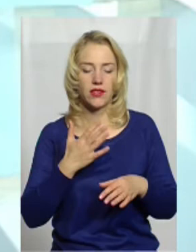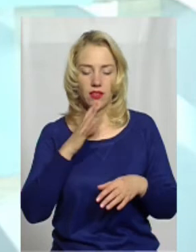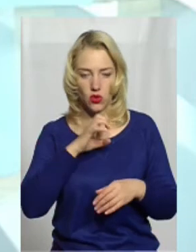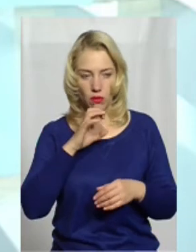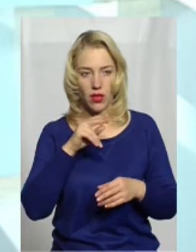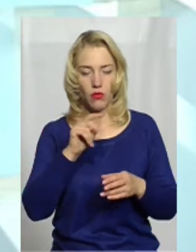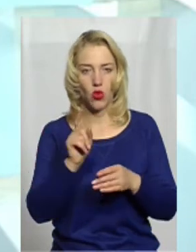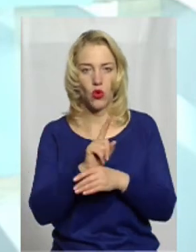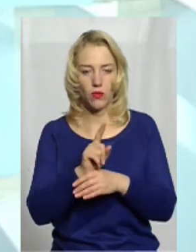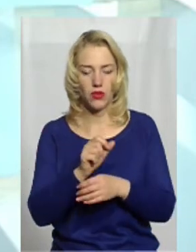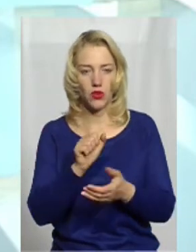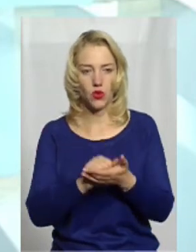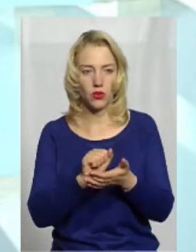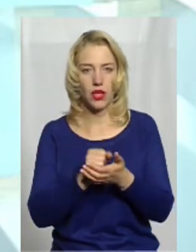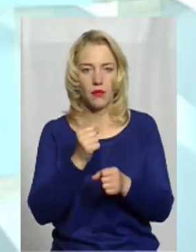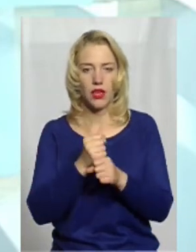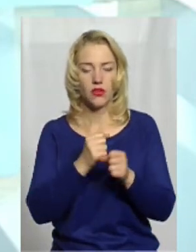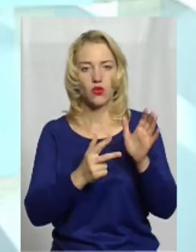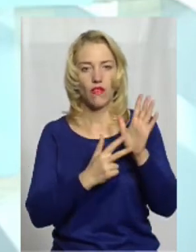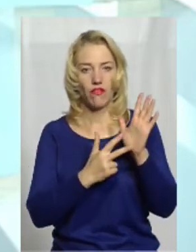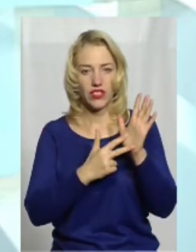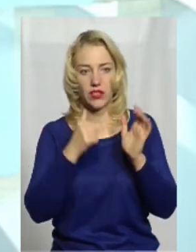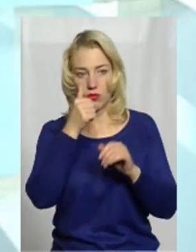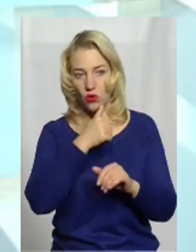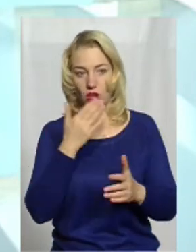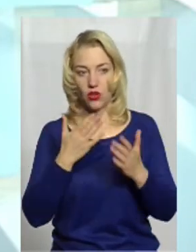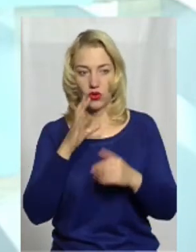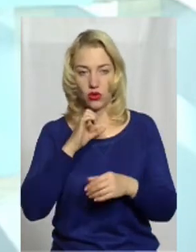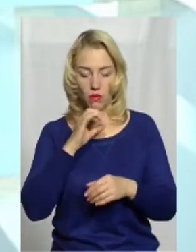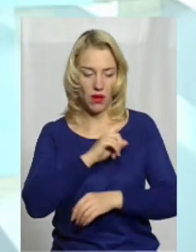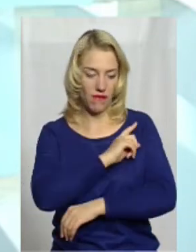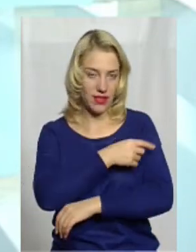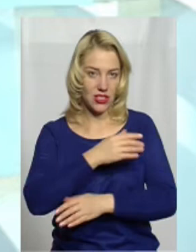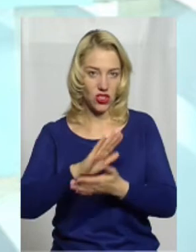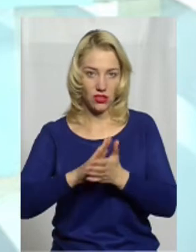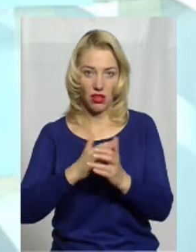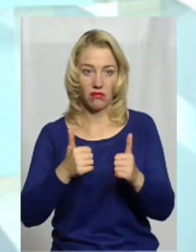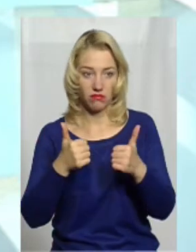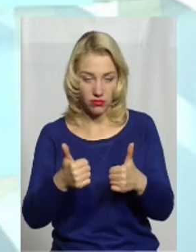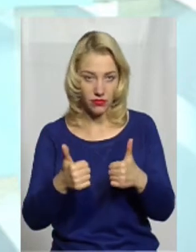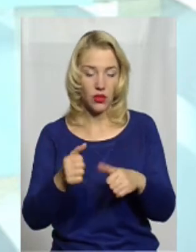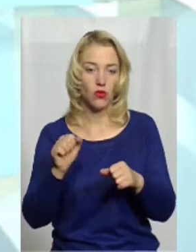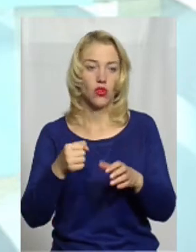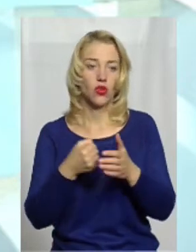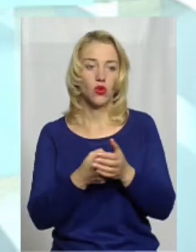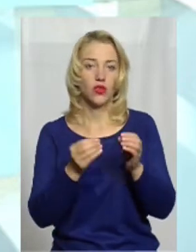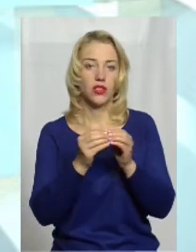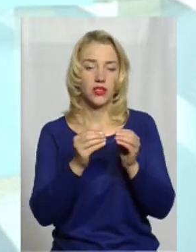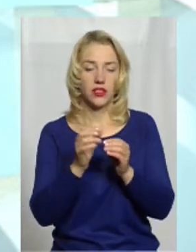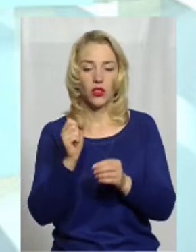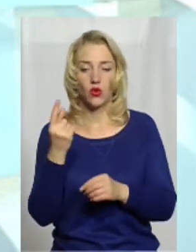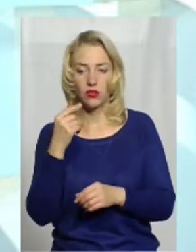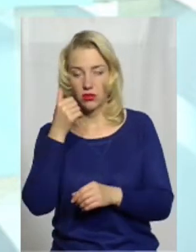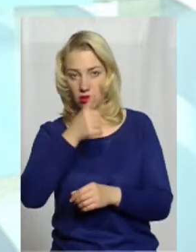нормативним документам працюють до восьми років. Однак, якщо собака в хорошому фізичному стані, вона може працювати і до десяти, до одинадцяти років.